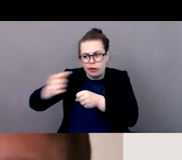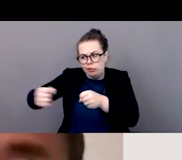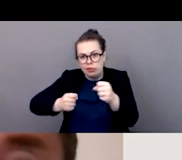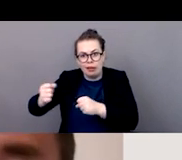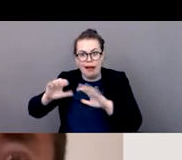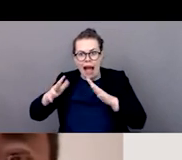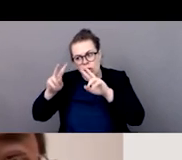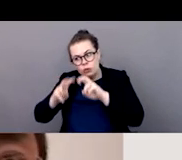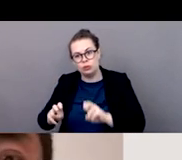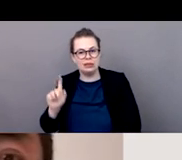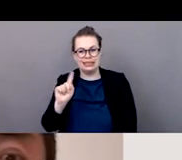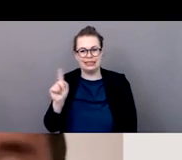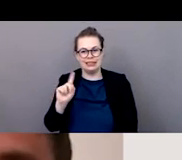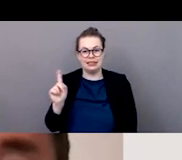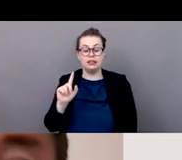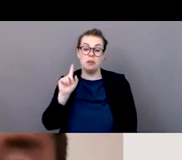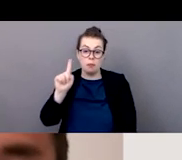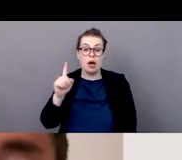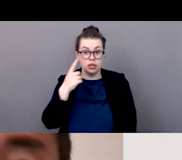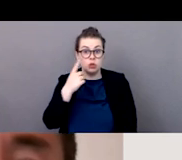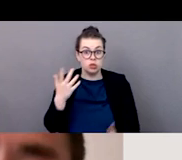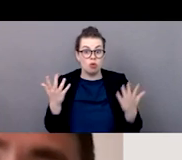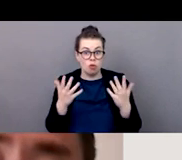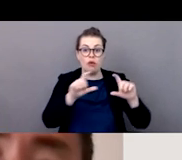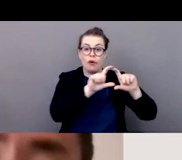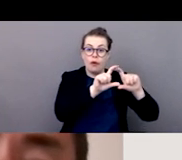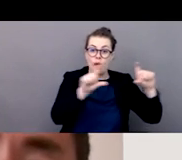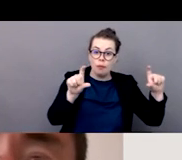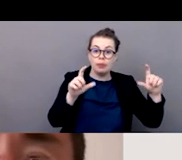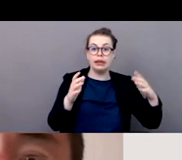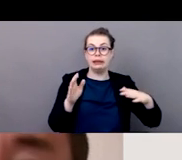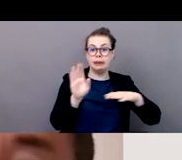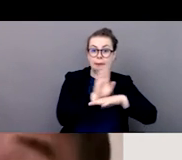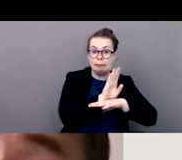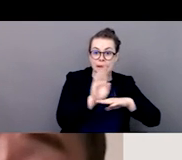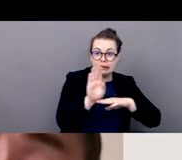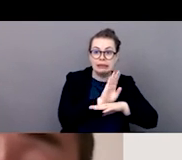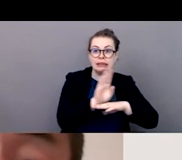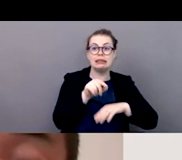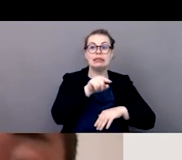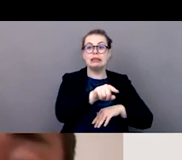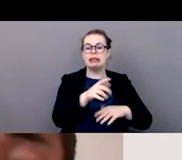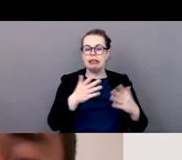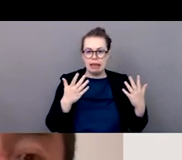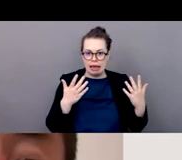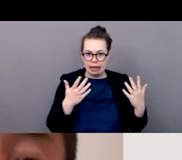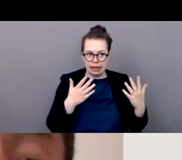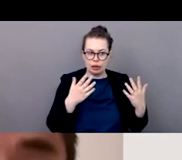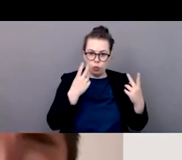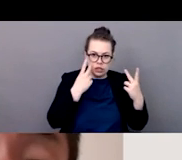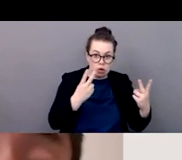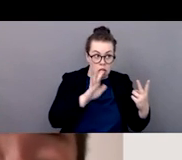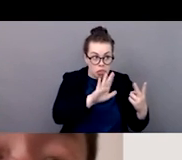moins qu'il est vrai que les employeurs ne sont pas en train de fournir assez de soutien aux travailleurs migrants dans différentes parties du monde